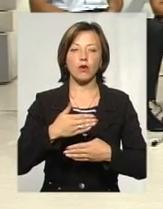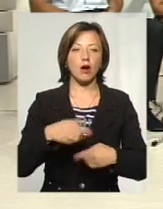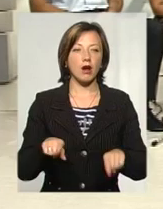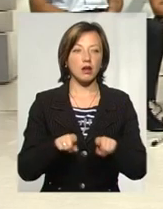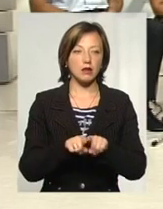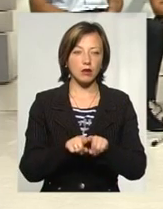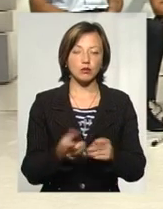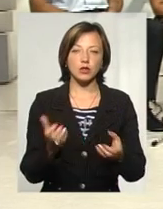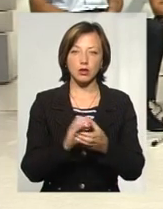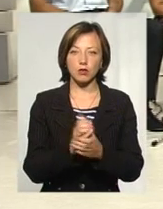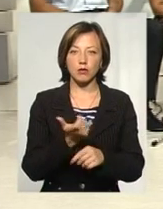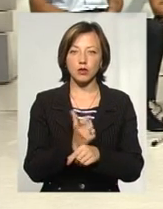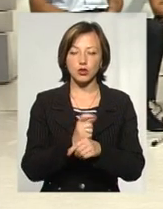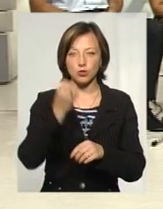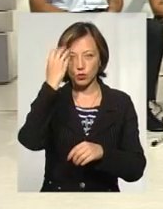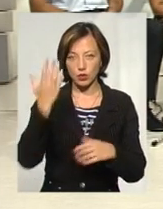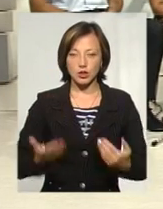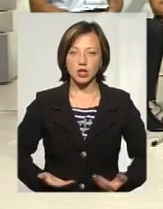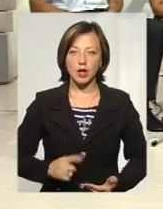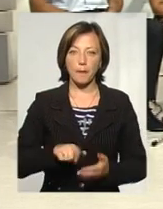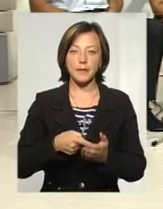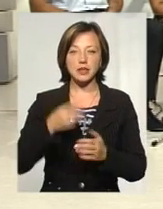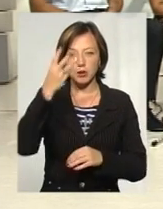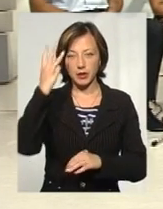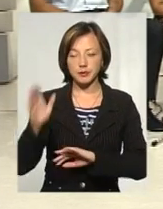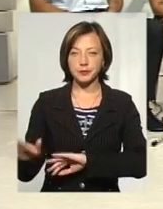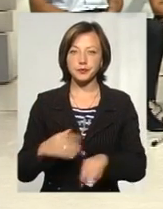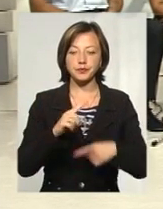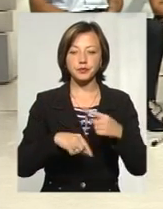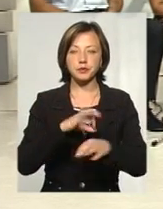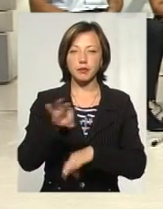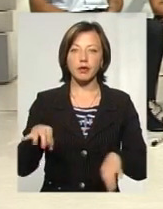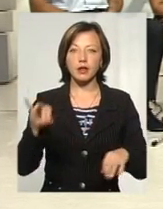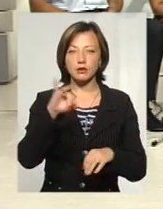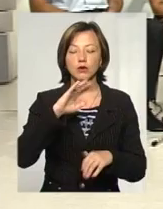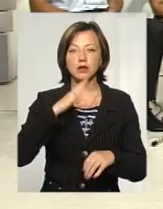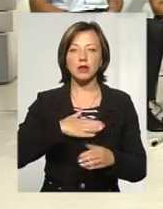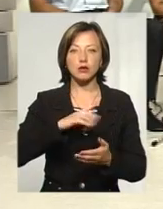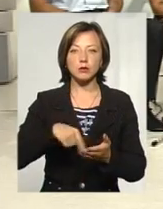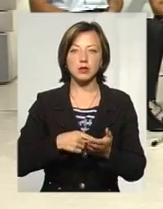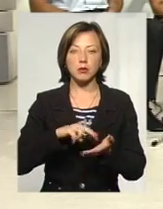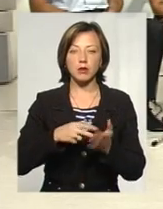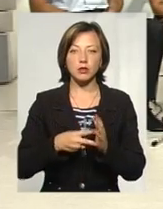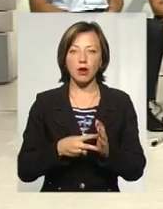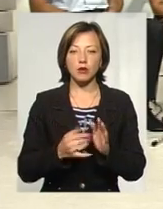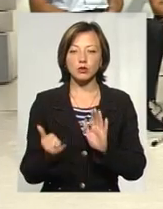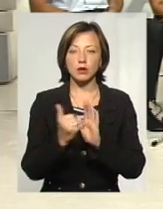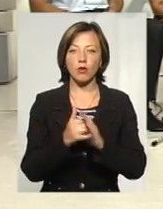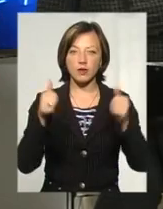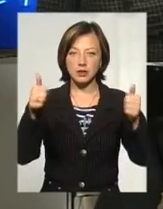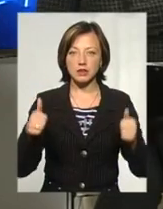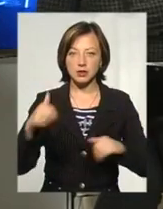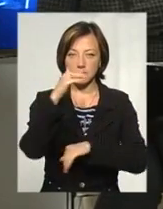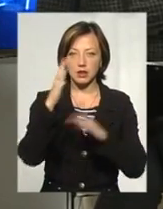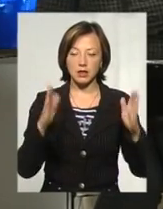також познайомитися більше з культурним життям Хмельницького. Наступний проєкт – це історія нашого міста. Він передбачає встановлення стендів в таких